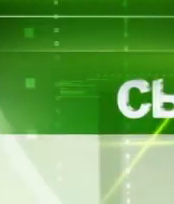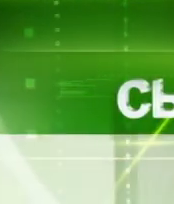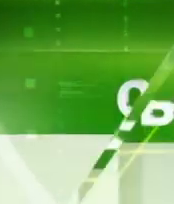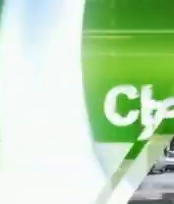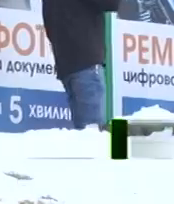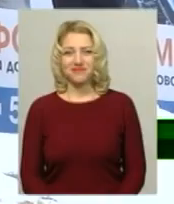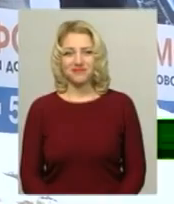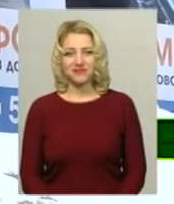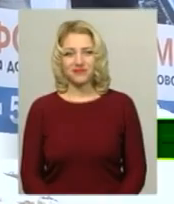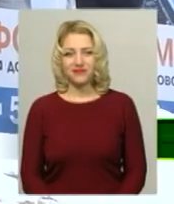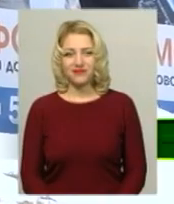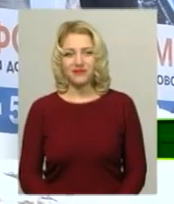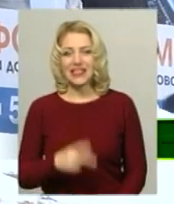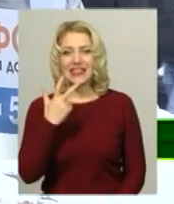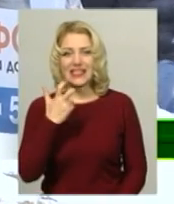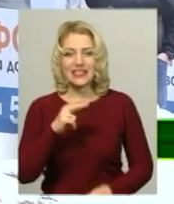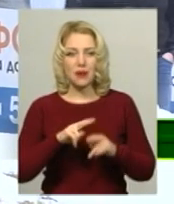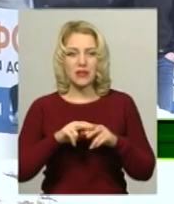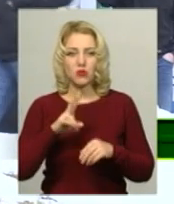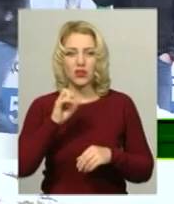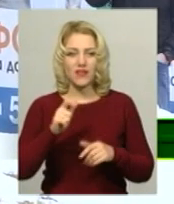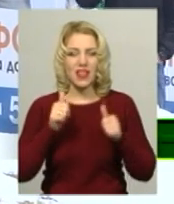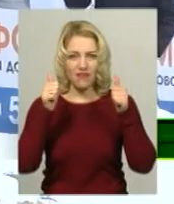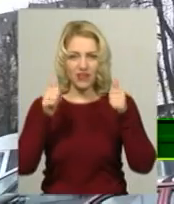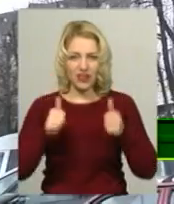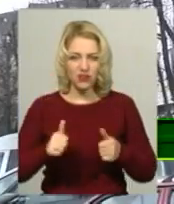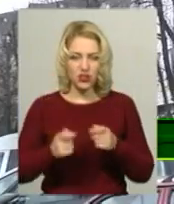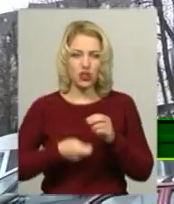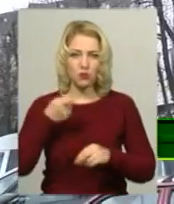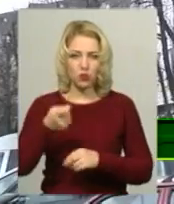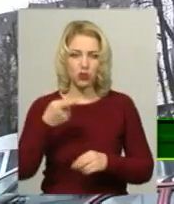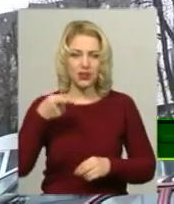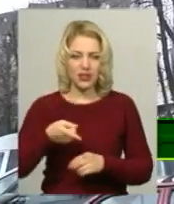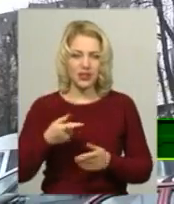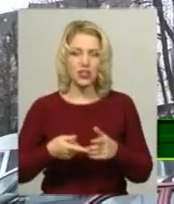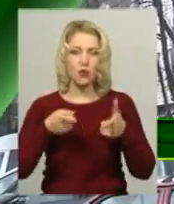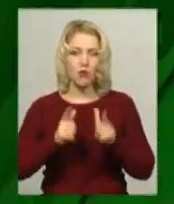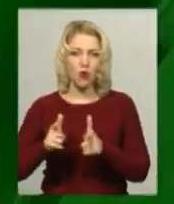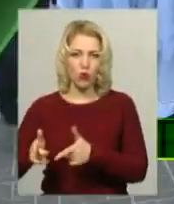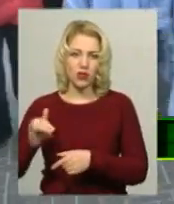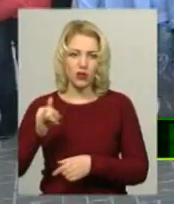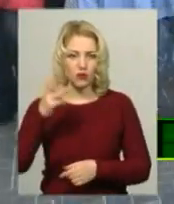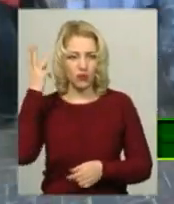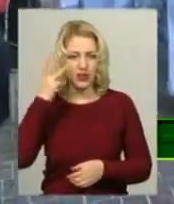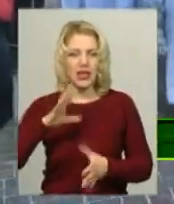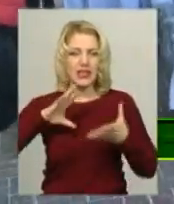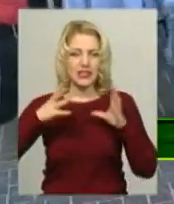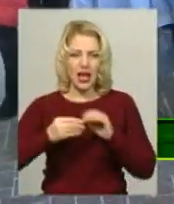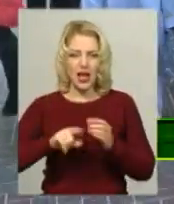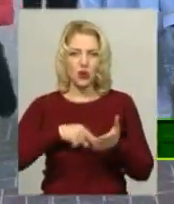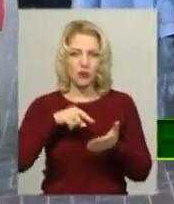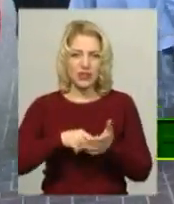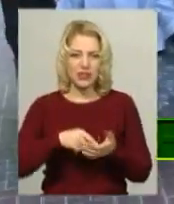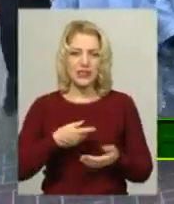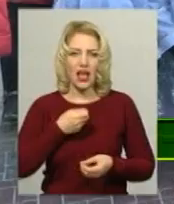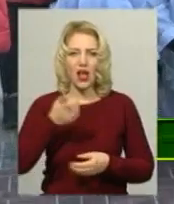Музика 300 паспортів на вивіски з поданої тисячі поводили у Хмельницькому. Загальне міське колядування